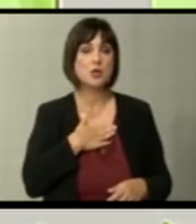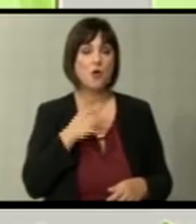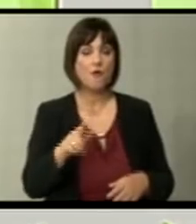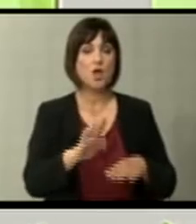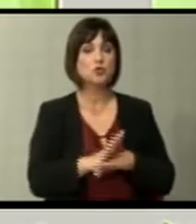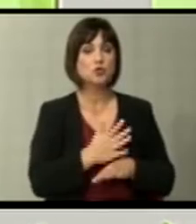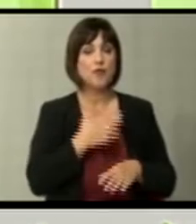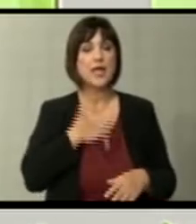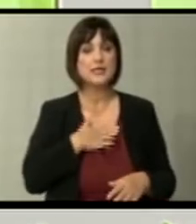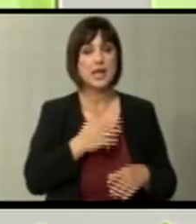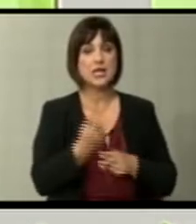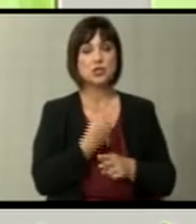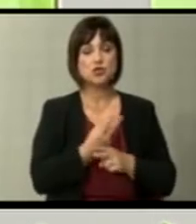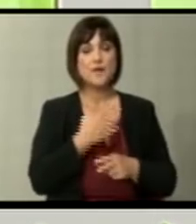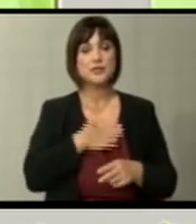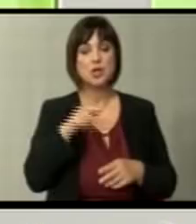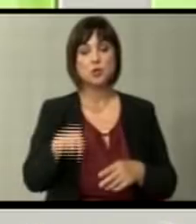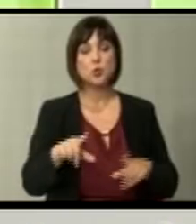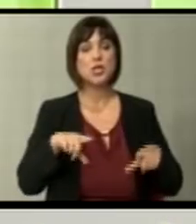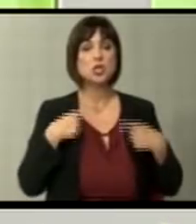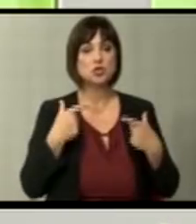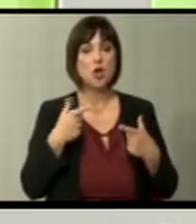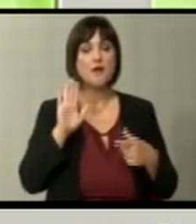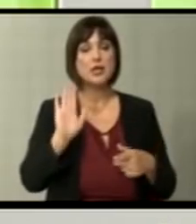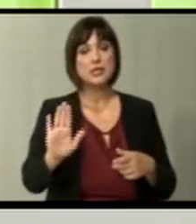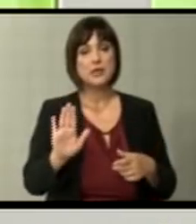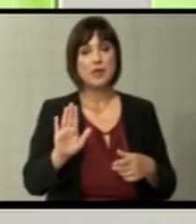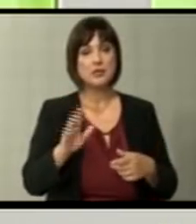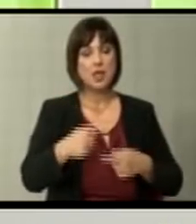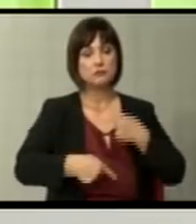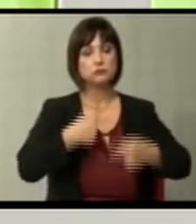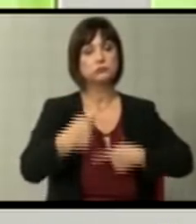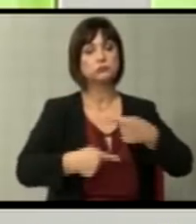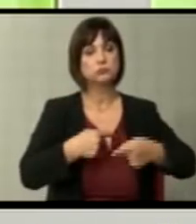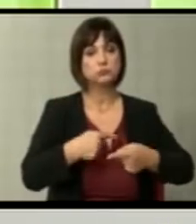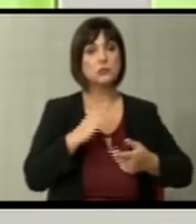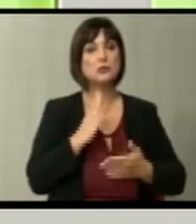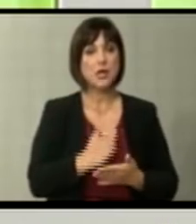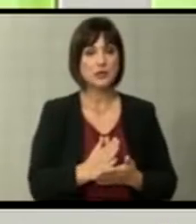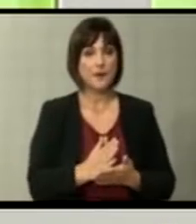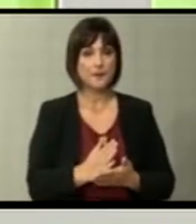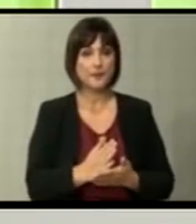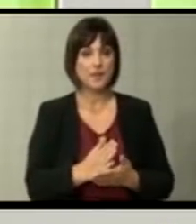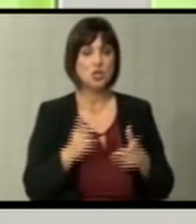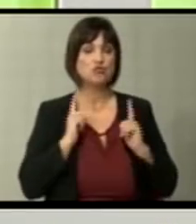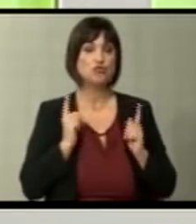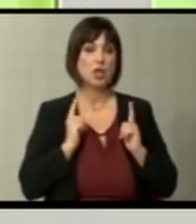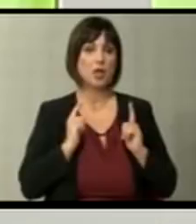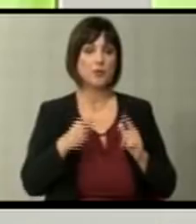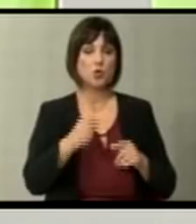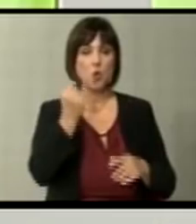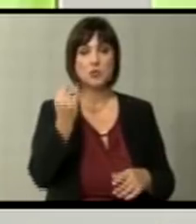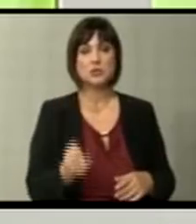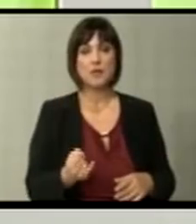тоа чувство и ја сакат државата и сакат тука да живеат и нивните идни поколенија за да чекаме толку